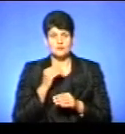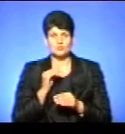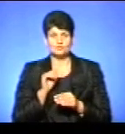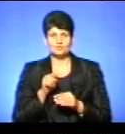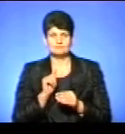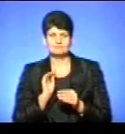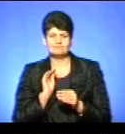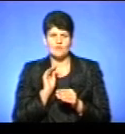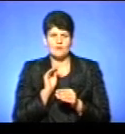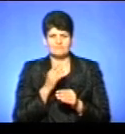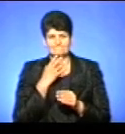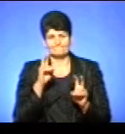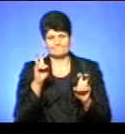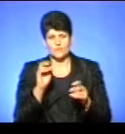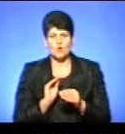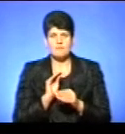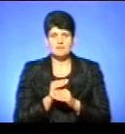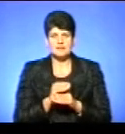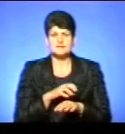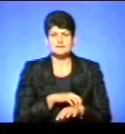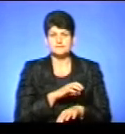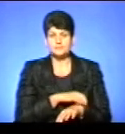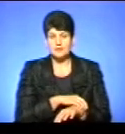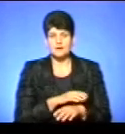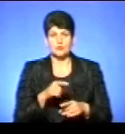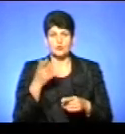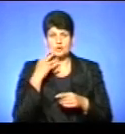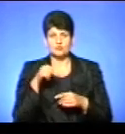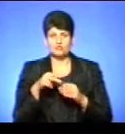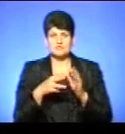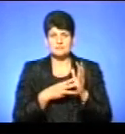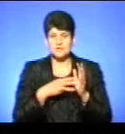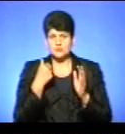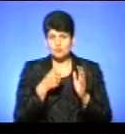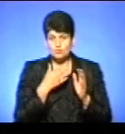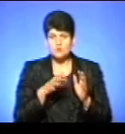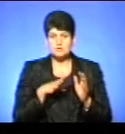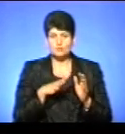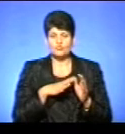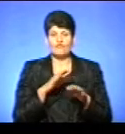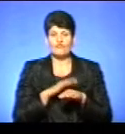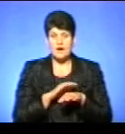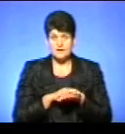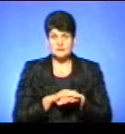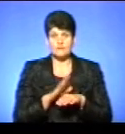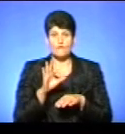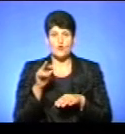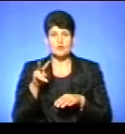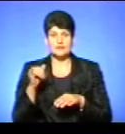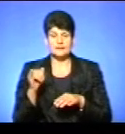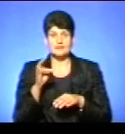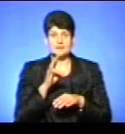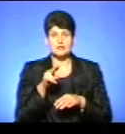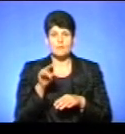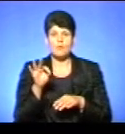яка ще, коли Україна була вперше зайнята більшовиками у 18-му році, навіть відомий факт на Волині, що Наталку Полтавку